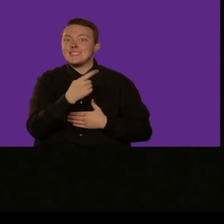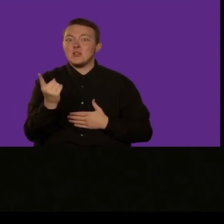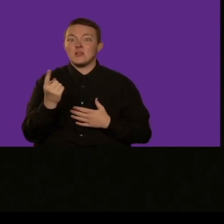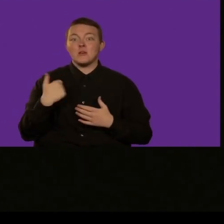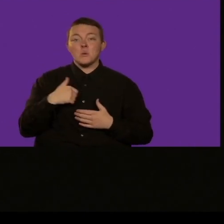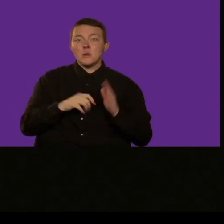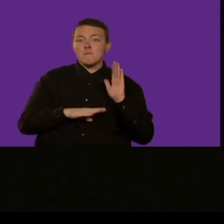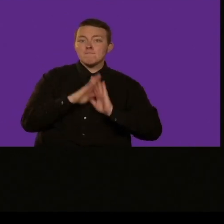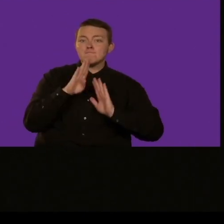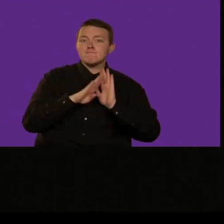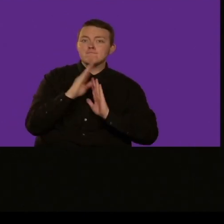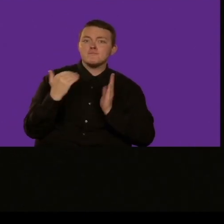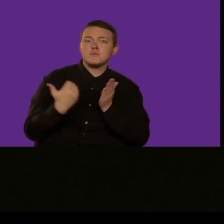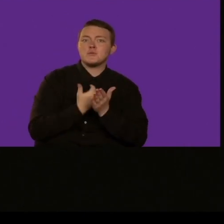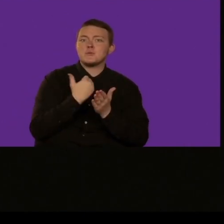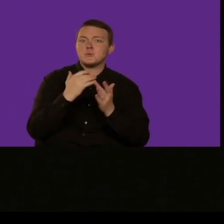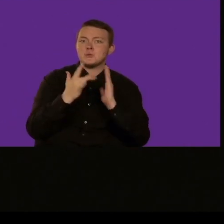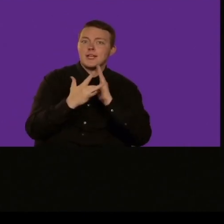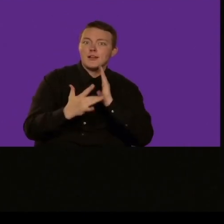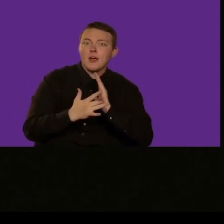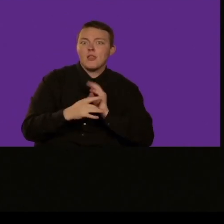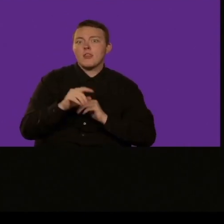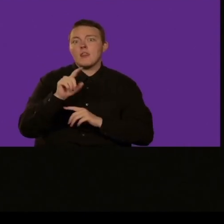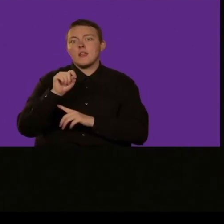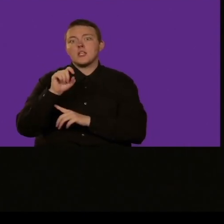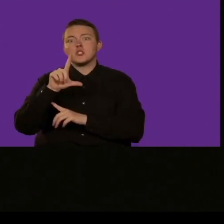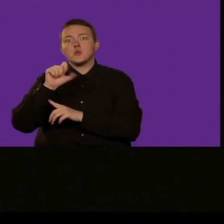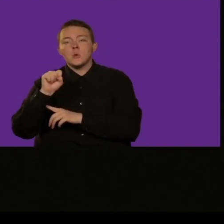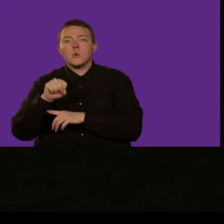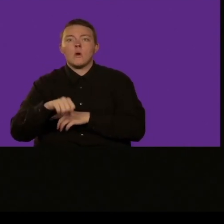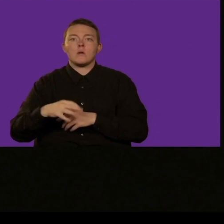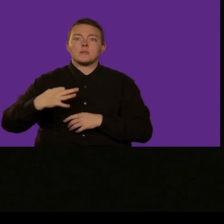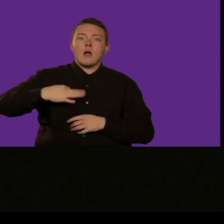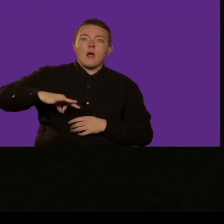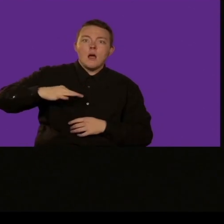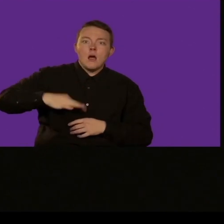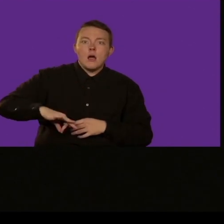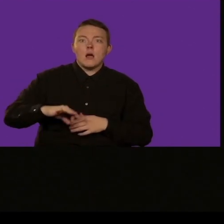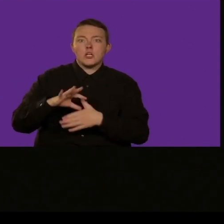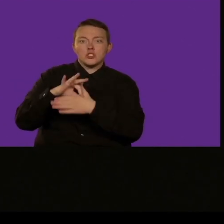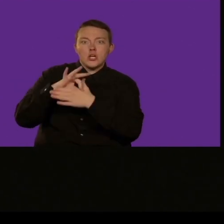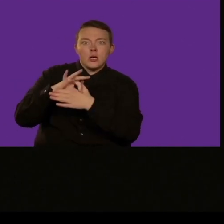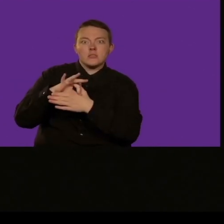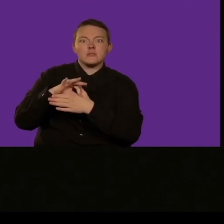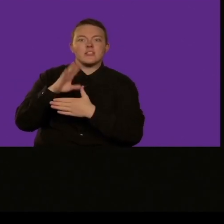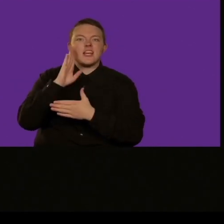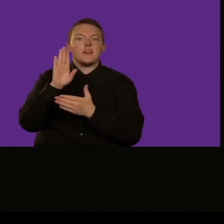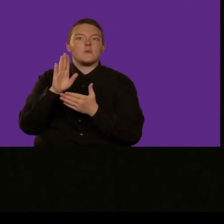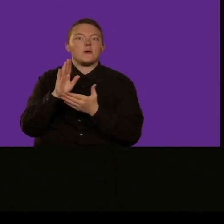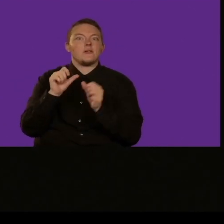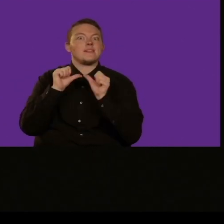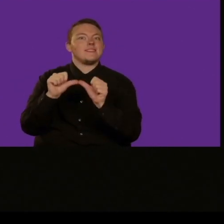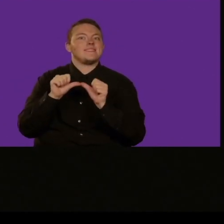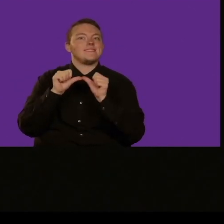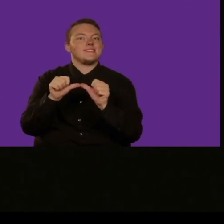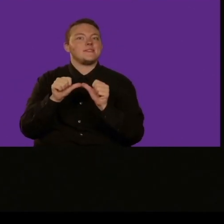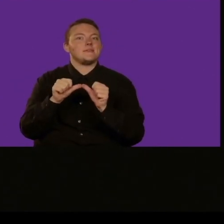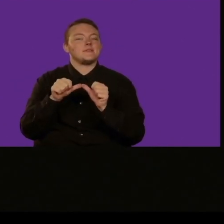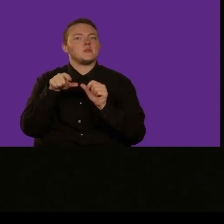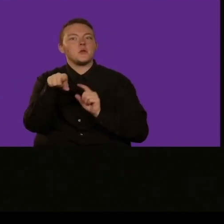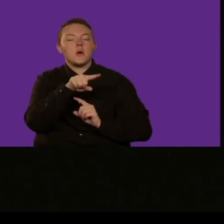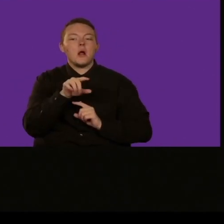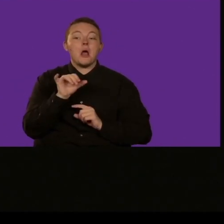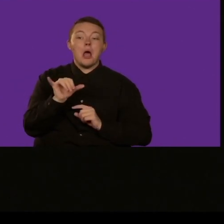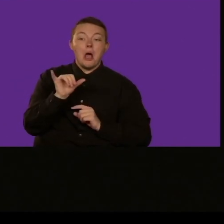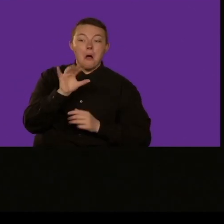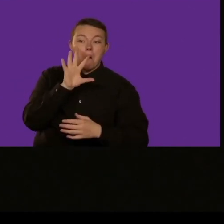creare una comunità con diverse organizzazioni che sono in linea con la diversità,